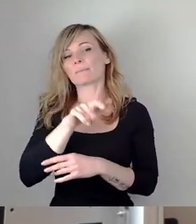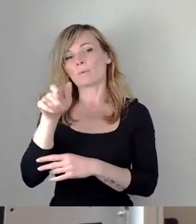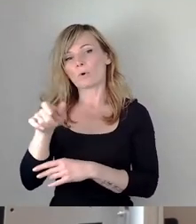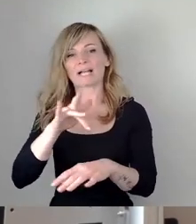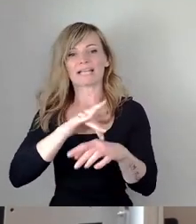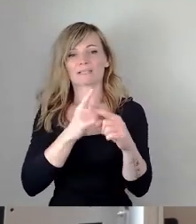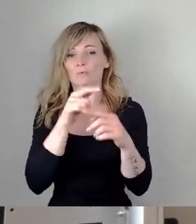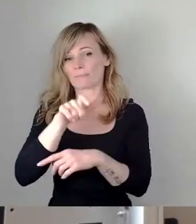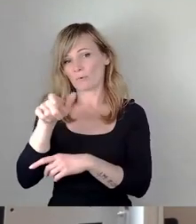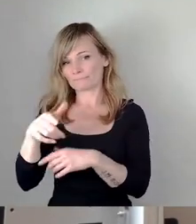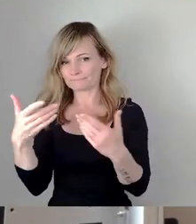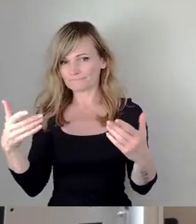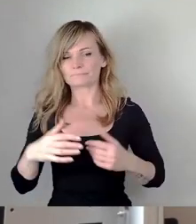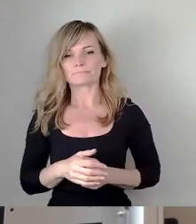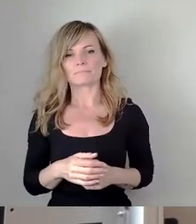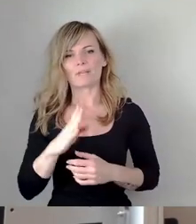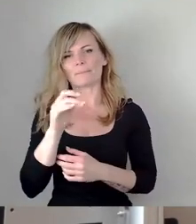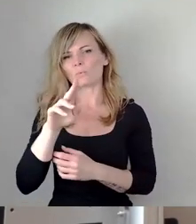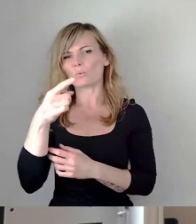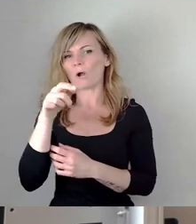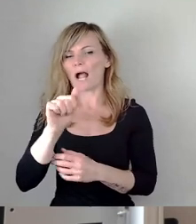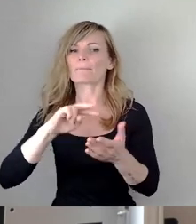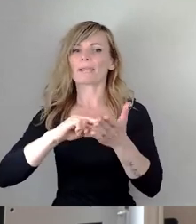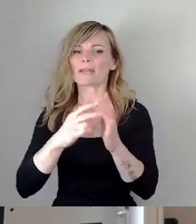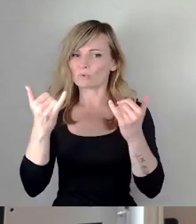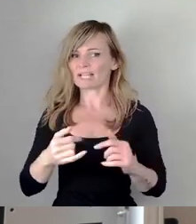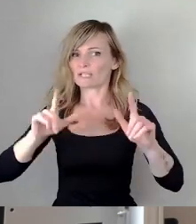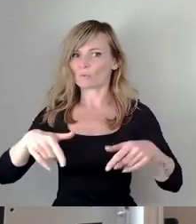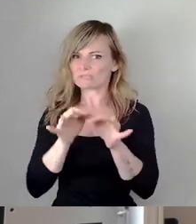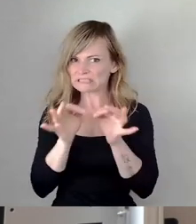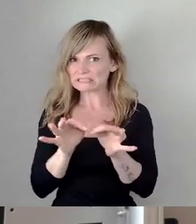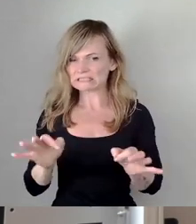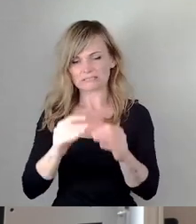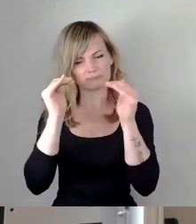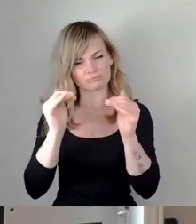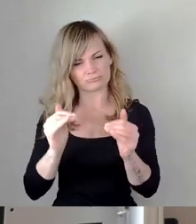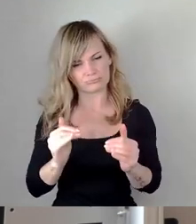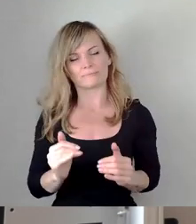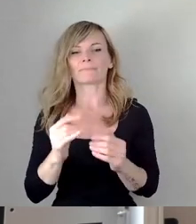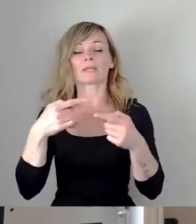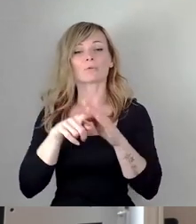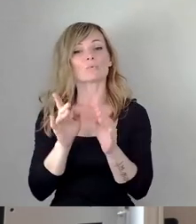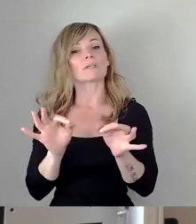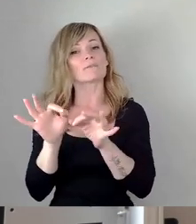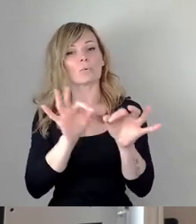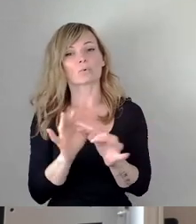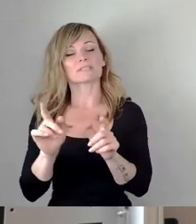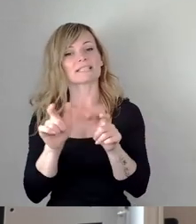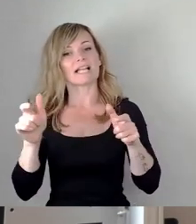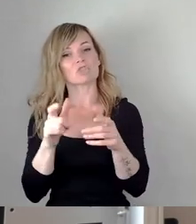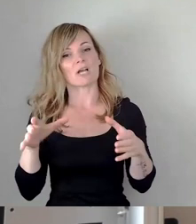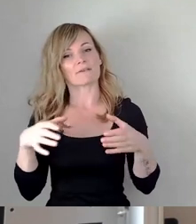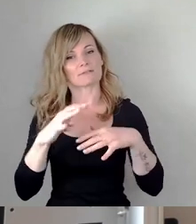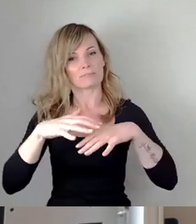-Planung nimmt jetzt tatsächlich konkrete Formen an. Es wird diese Durchführungsgesellschaft gebildet. Das ist ein